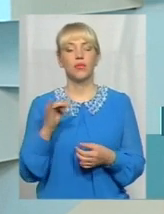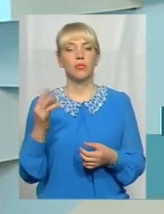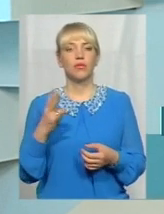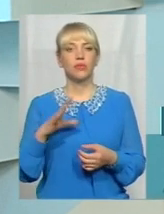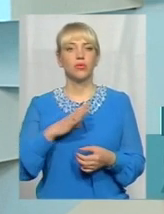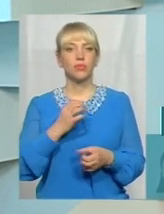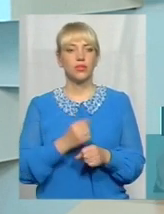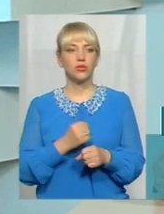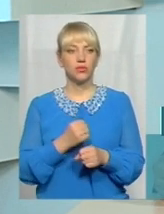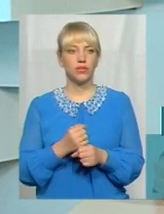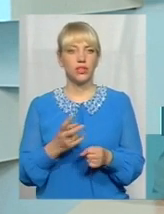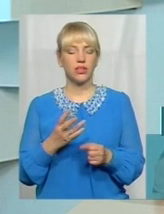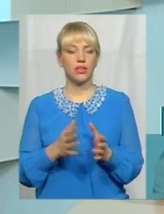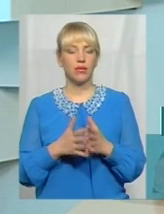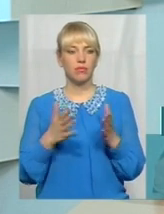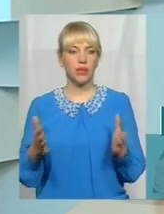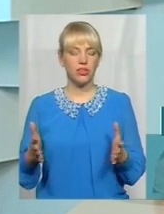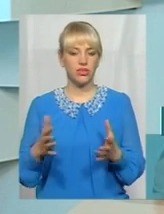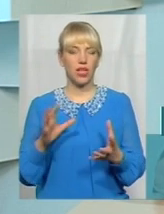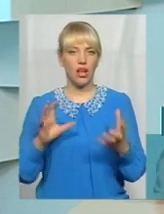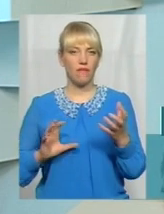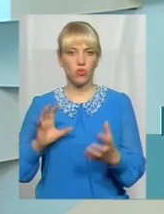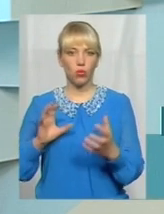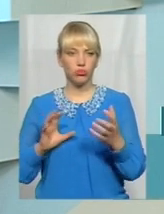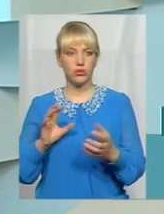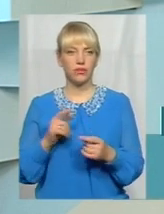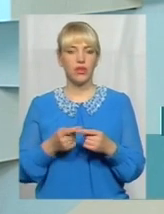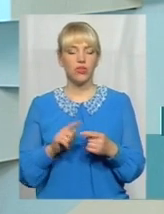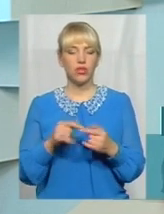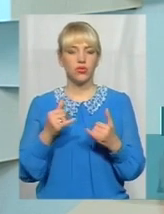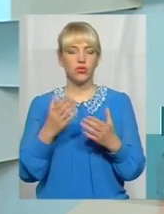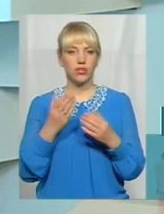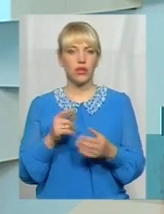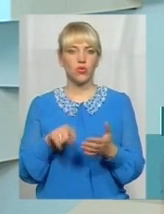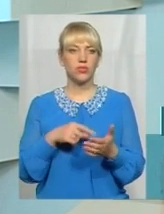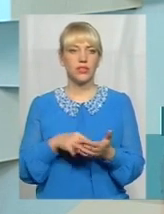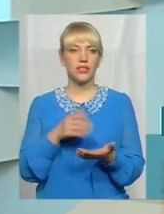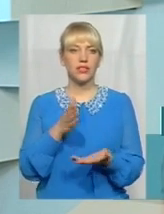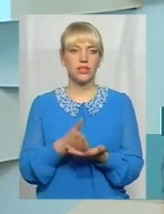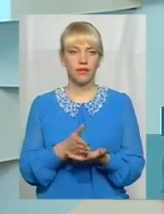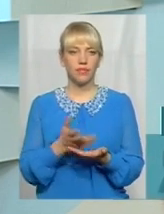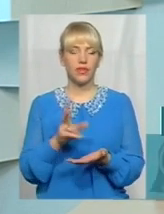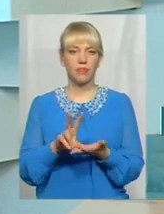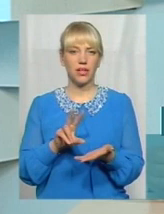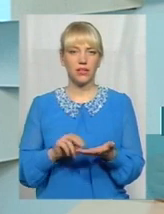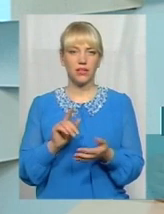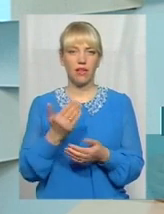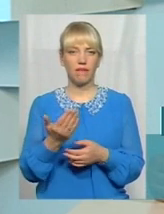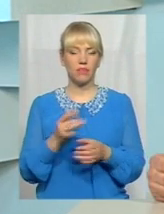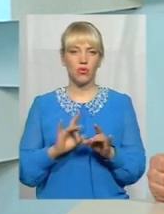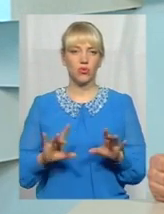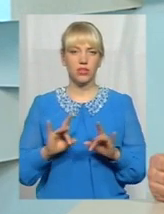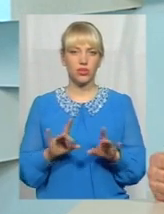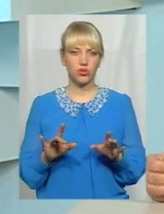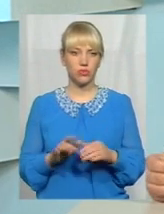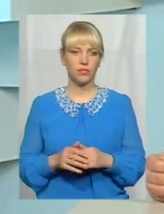набагато більше в місті великогабаритних автобусів, і вони на сьогоднішній день в місті є. Наприклад, я вам декілька прикладів